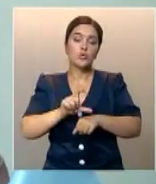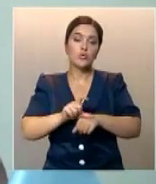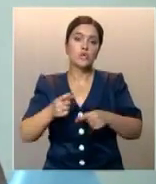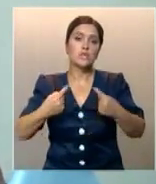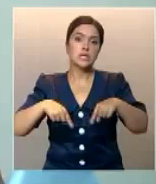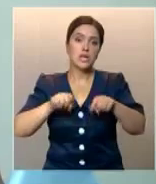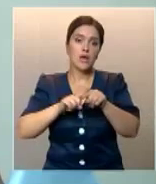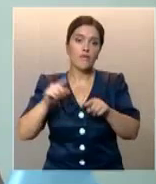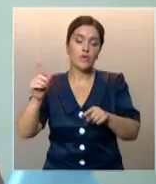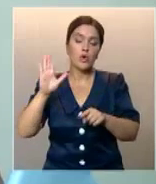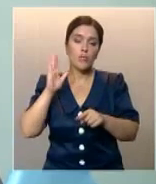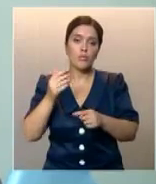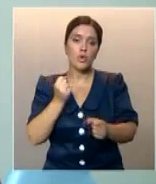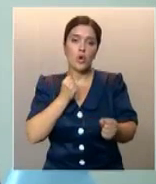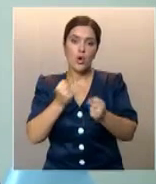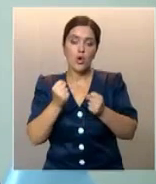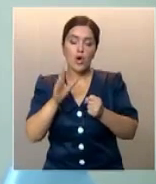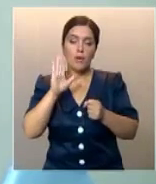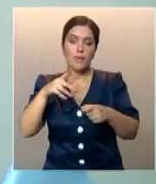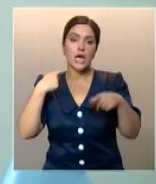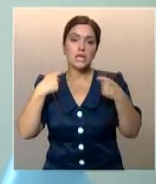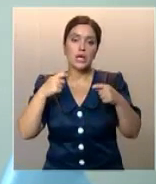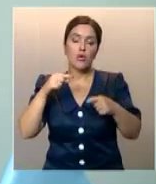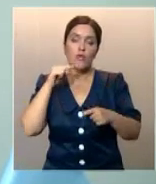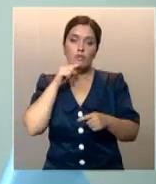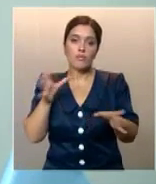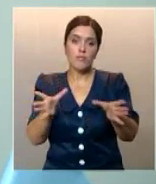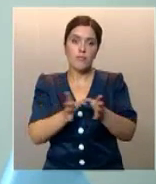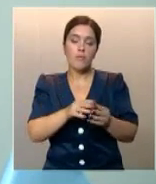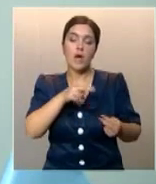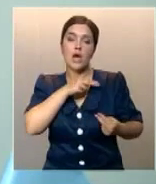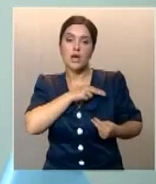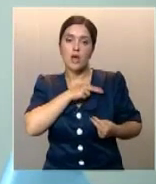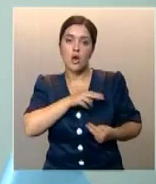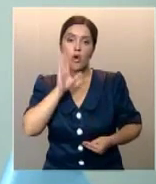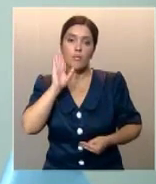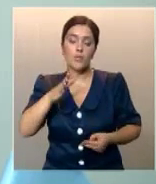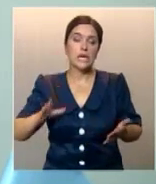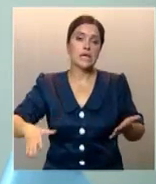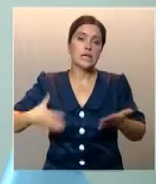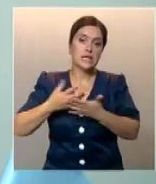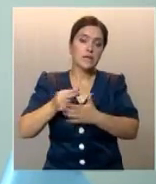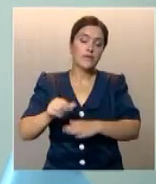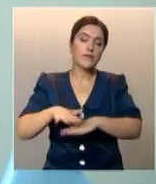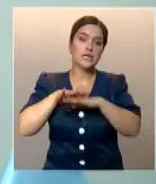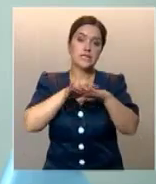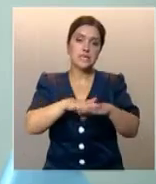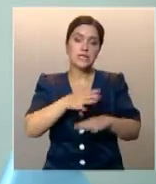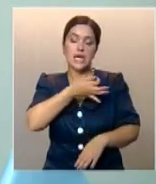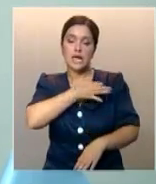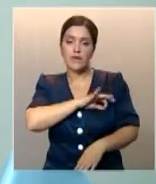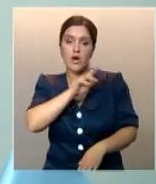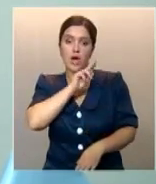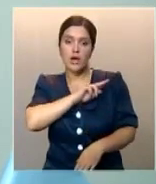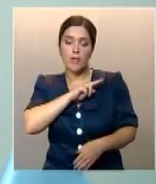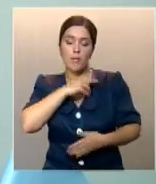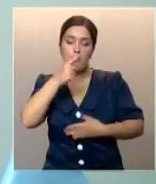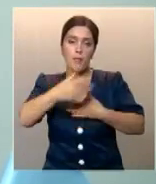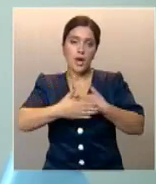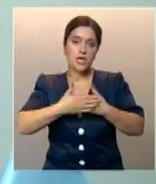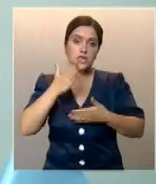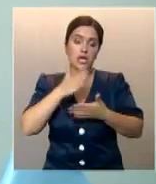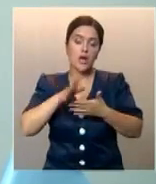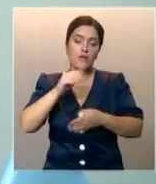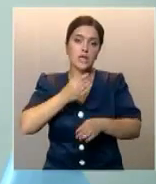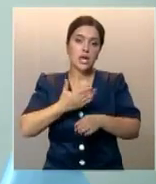Это платформа для устойчивого торгово-экономического партнерства между нашими странами. Инвестиции стран Тюркского совета эффективно работают почти во всех